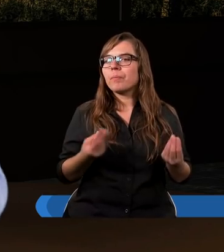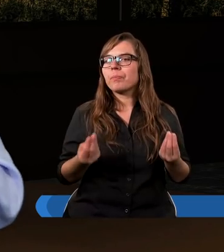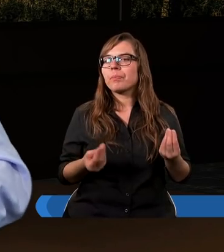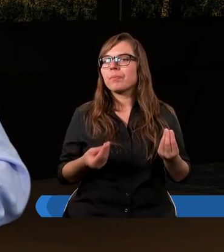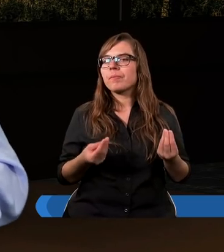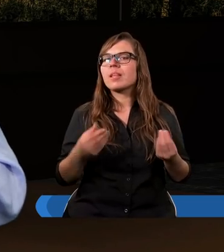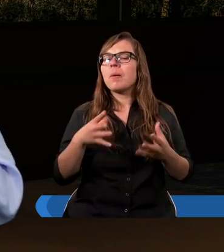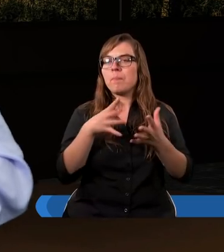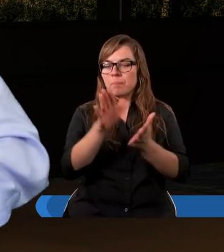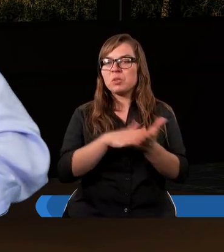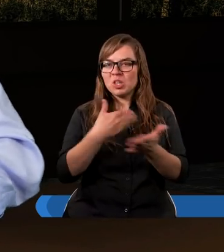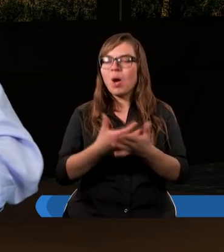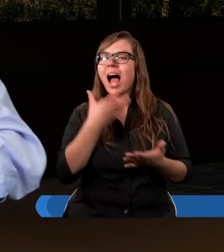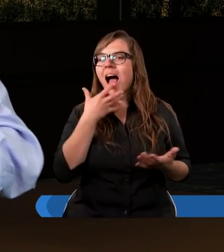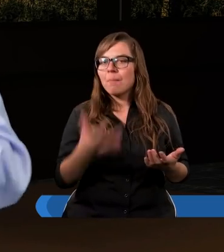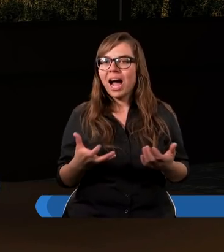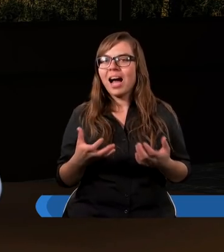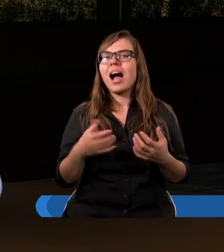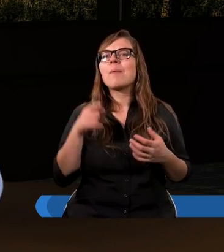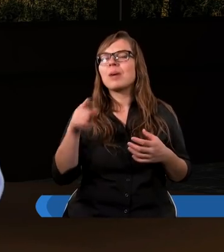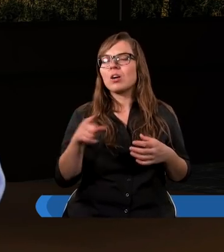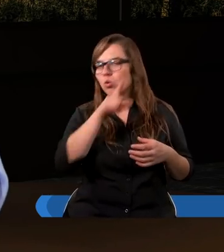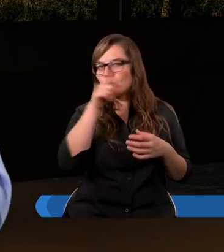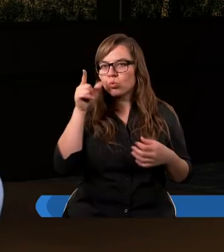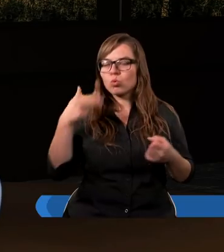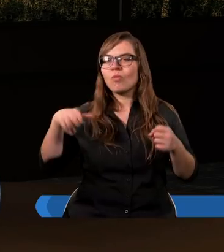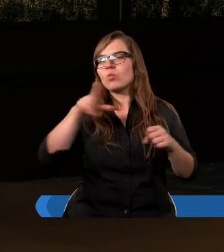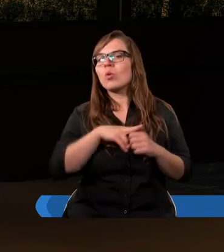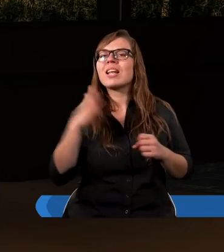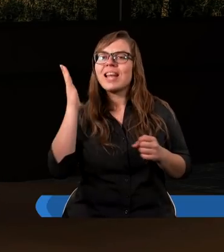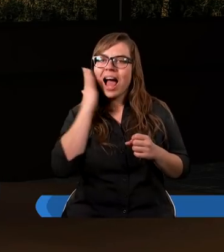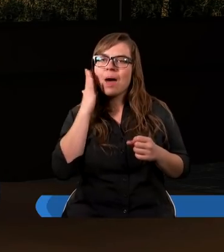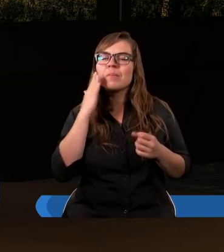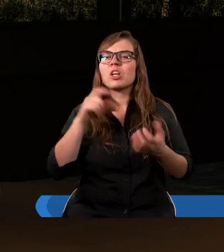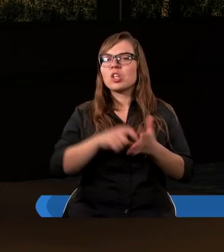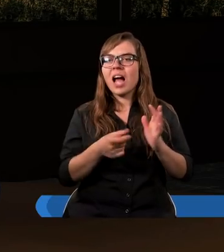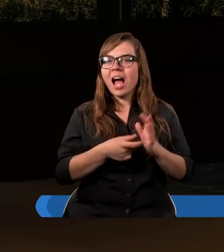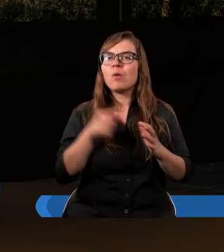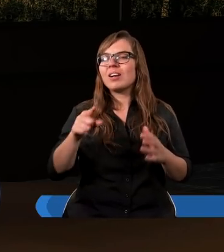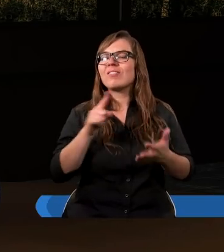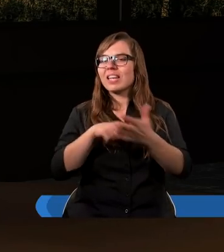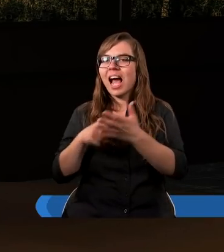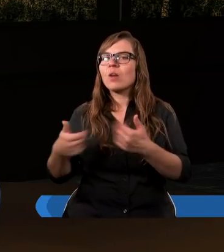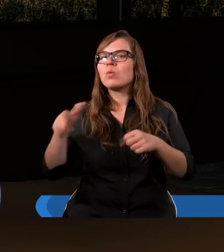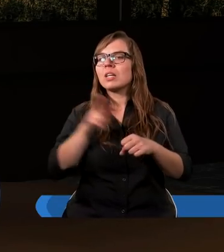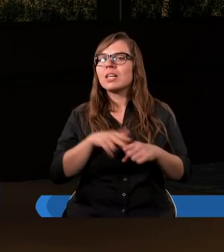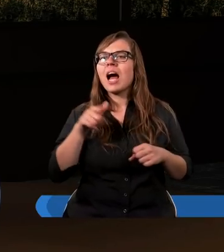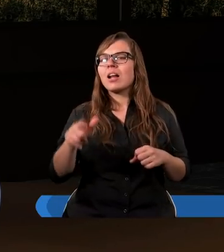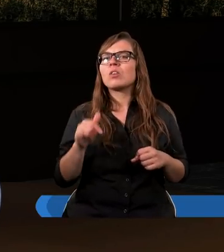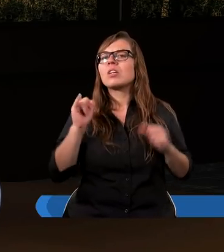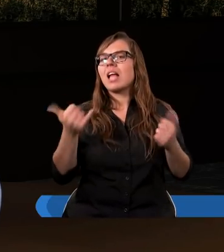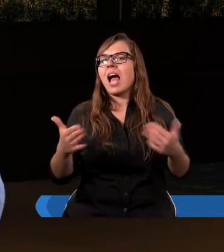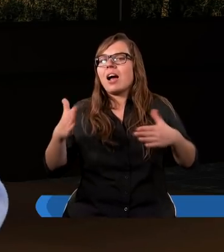przykład Abrahama i tych ludów, które tam mieszkały, wskazuje nam, jak